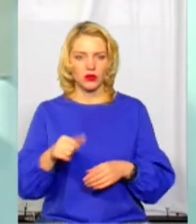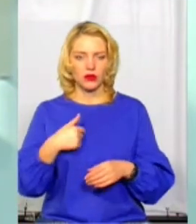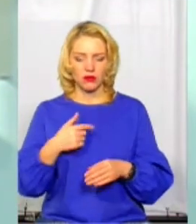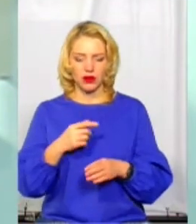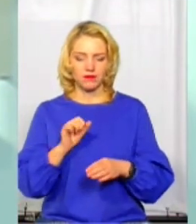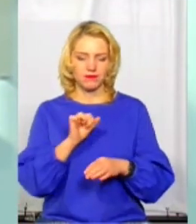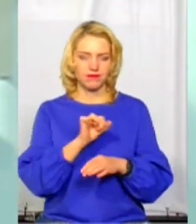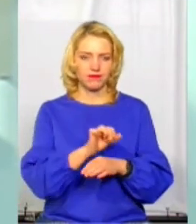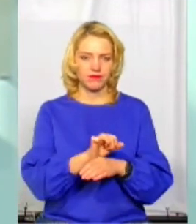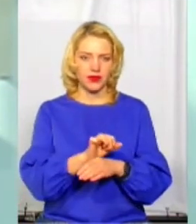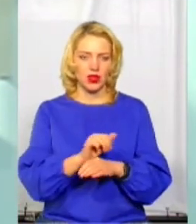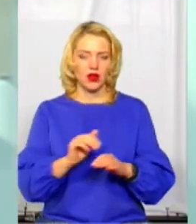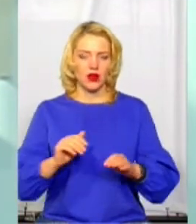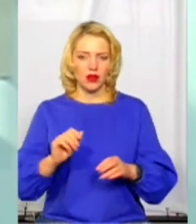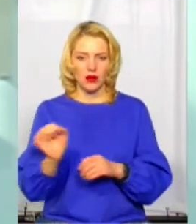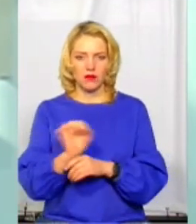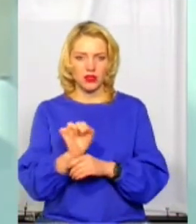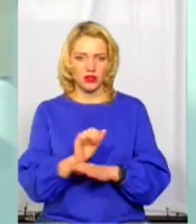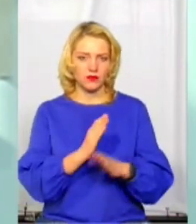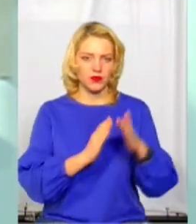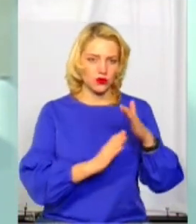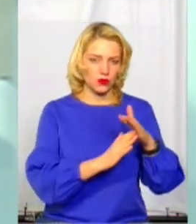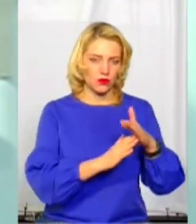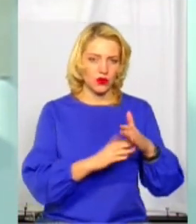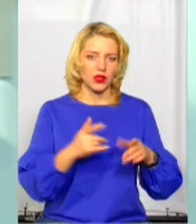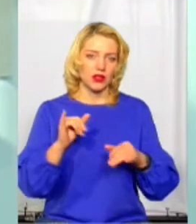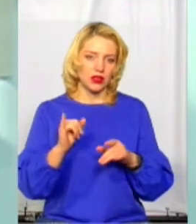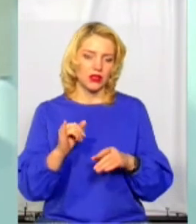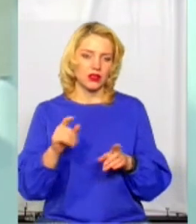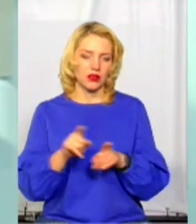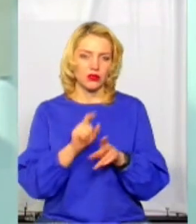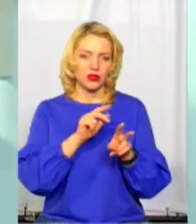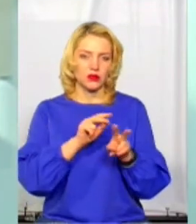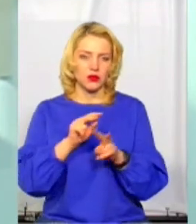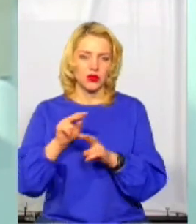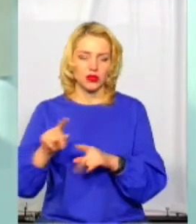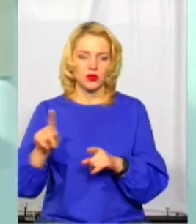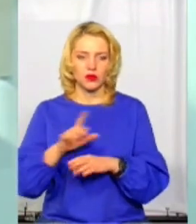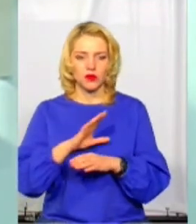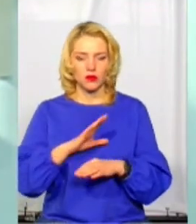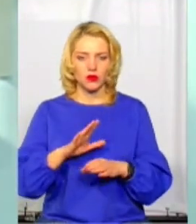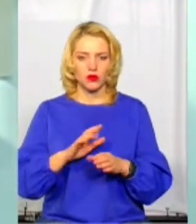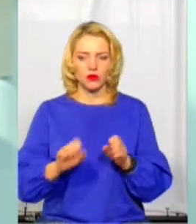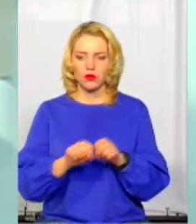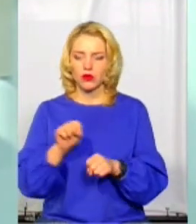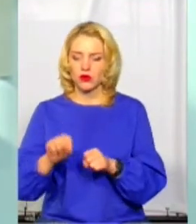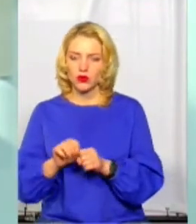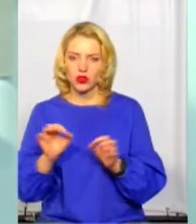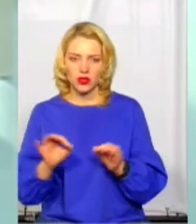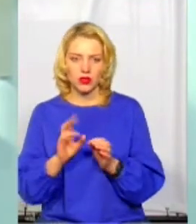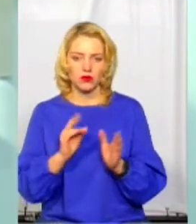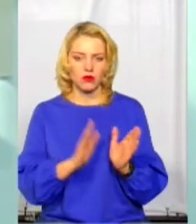Це прописано в наших прямих обов'язках. І крім цього, так само спостерігаємо, щоб не було порушення громадського порядку, щоб ніхто не